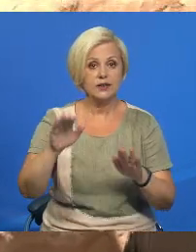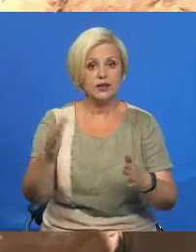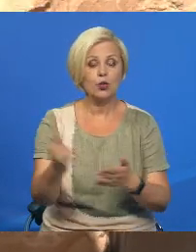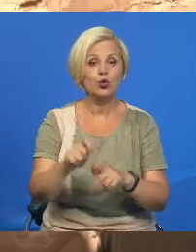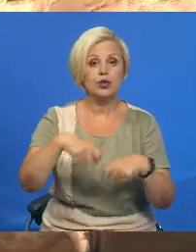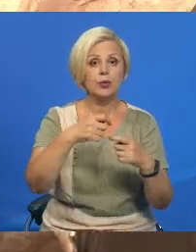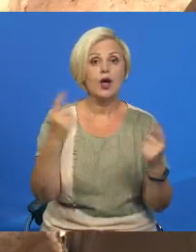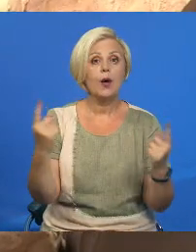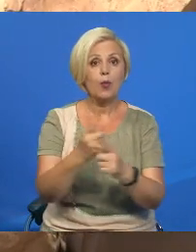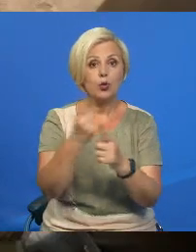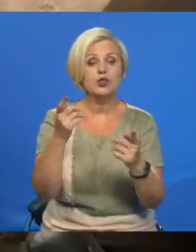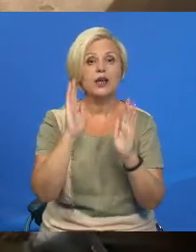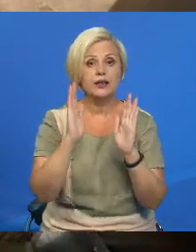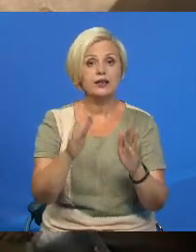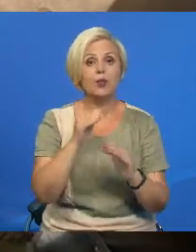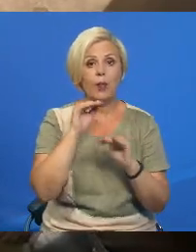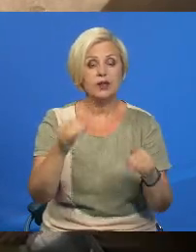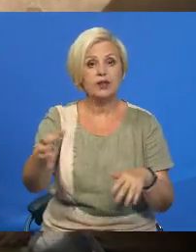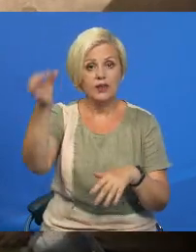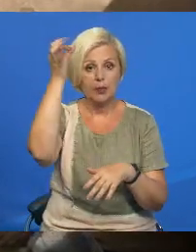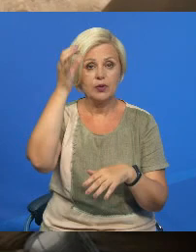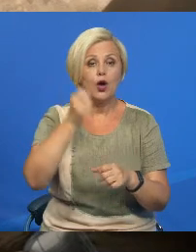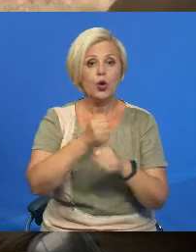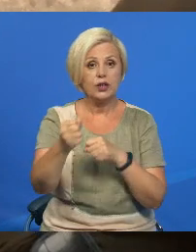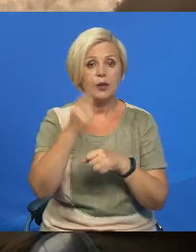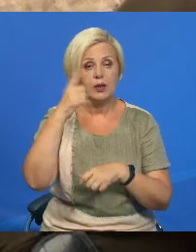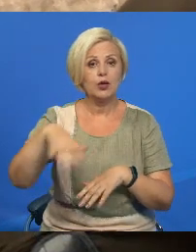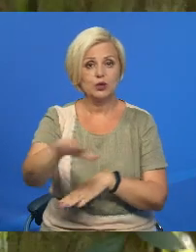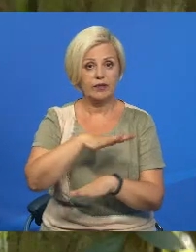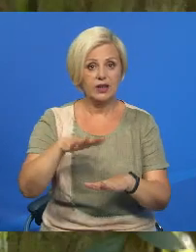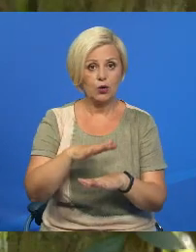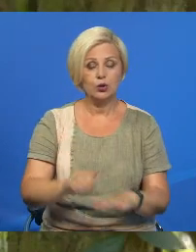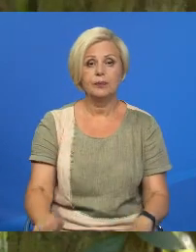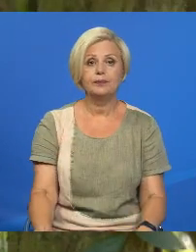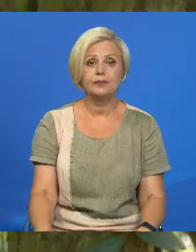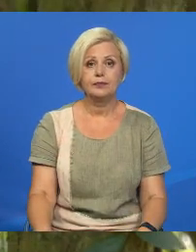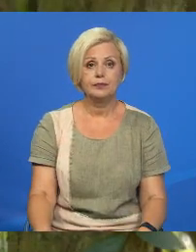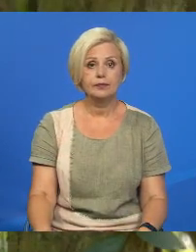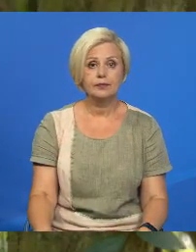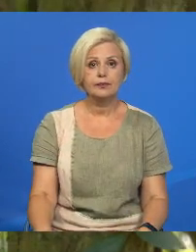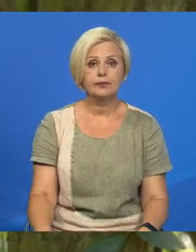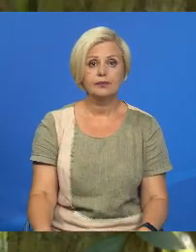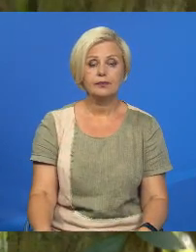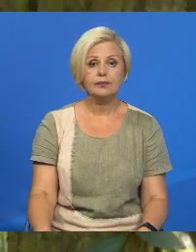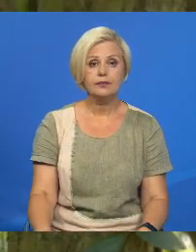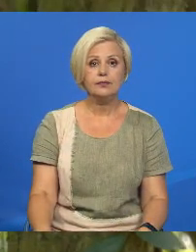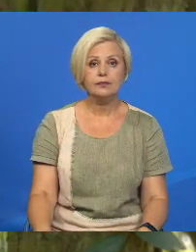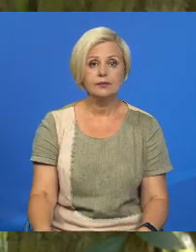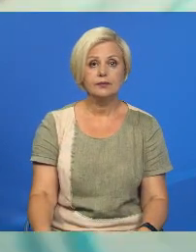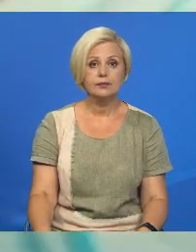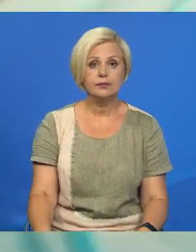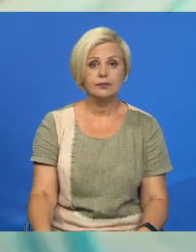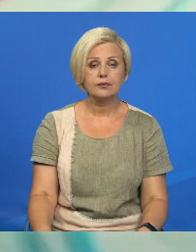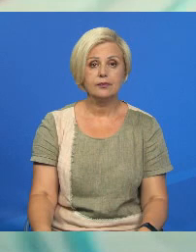передадут в музей, где они станут молкливым напомином об геноциде белорусского народа. Жанна Минина, Сергей Лукашук, телерадио «Компания Гомель».